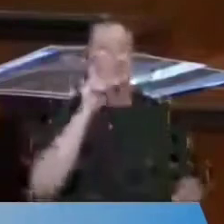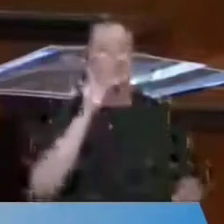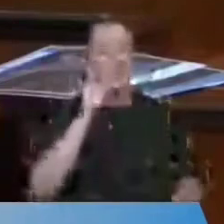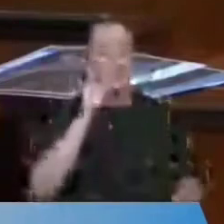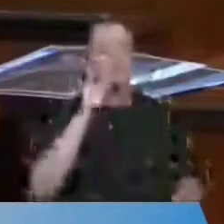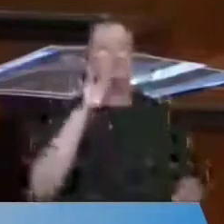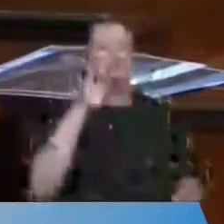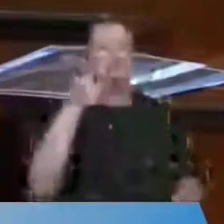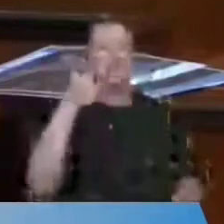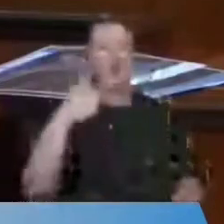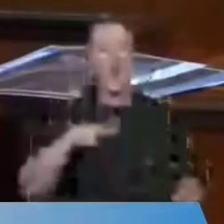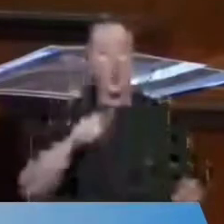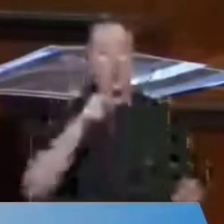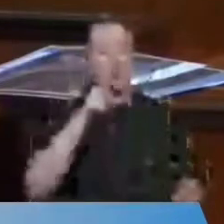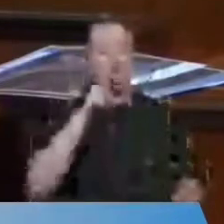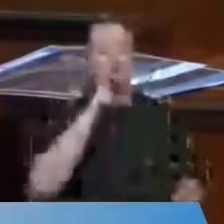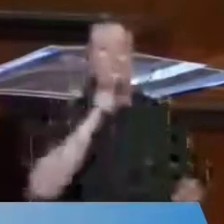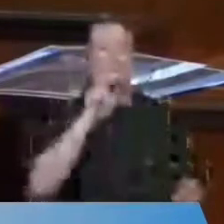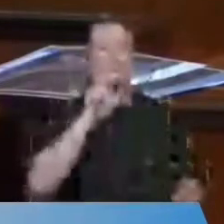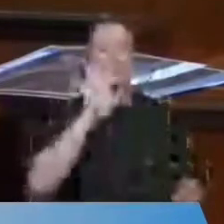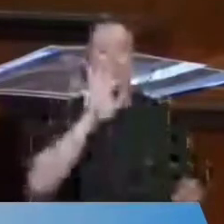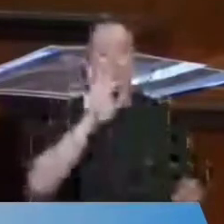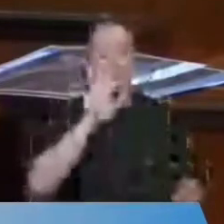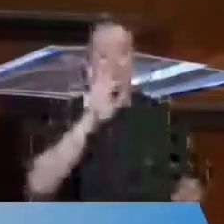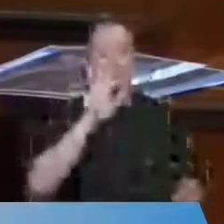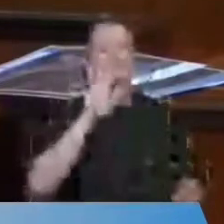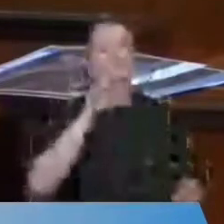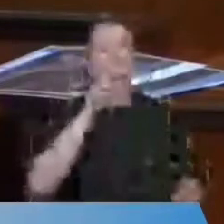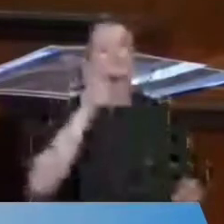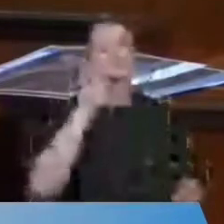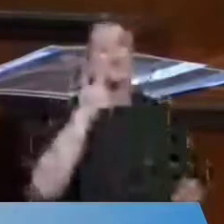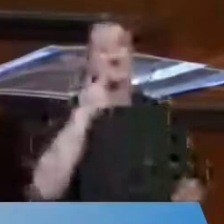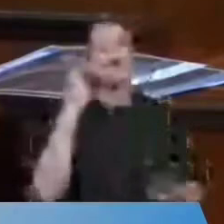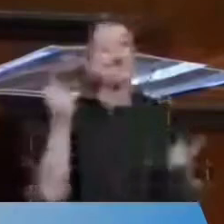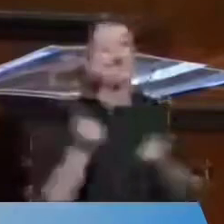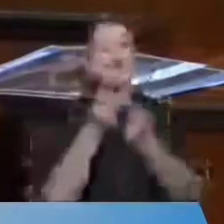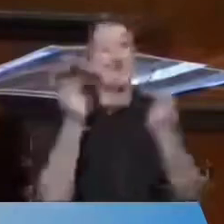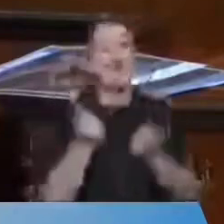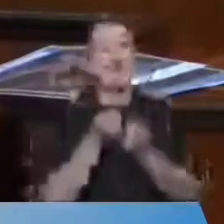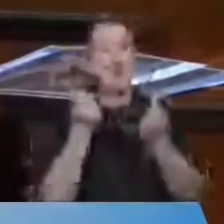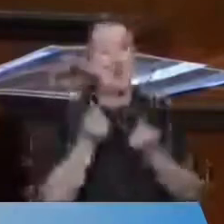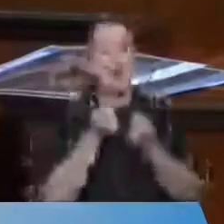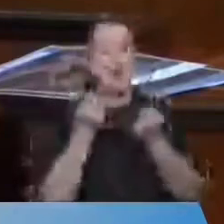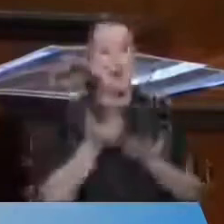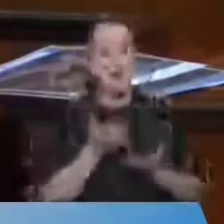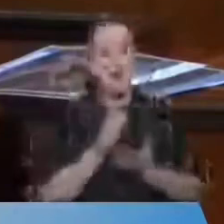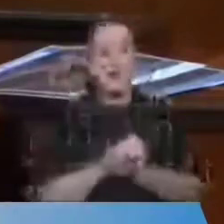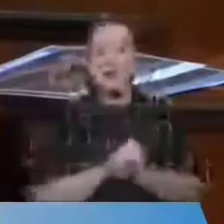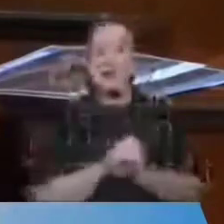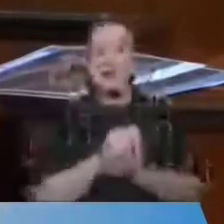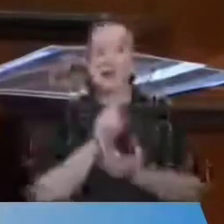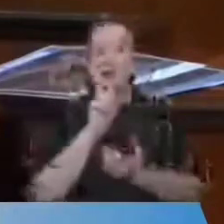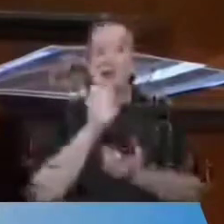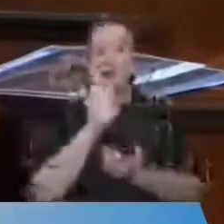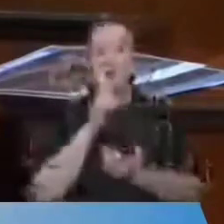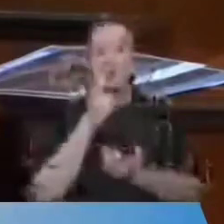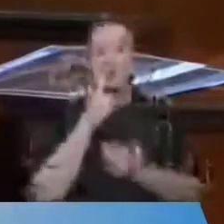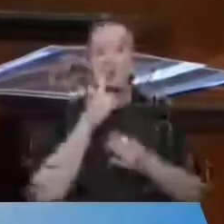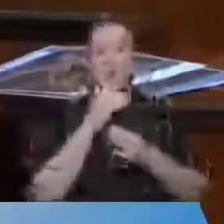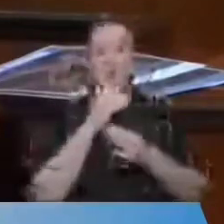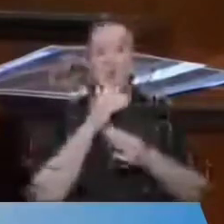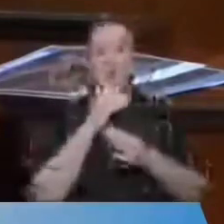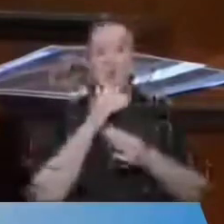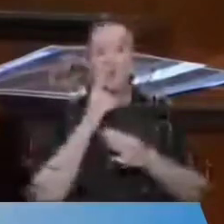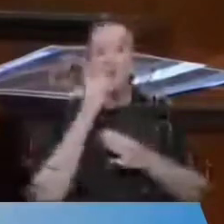köyü, üç yüz otuz beş nokta yirmi beş yılda bitiriyorsunuz. Yirmi beş yıl sıfır yirmi beş, bir yılın bir bölü dördü yapar.